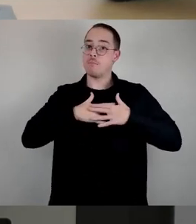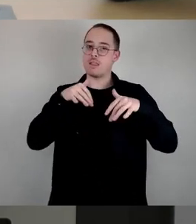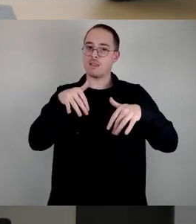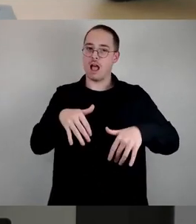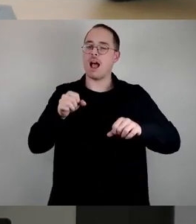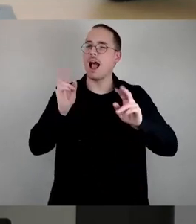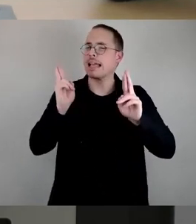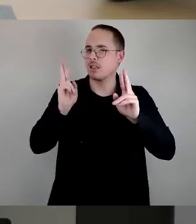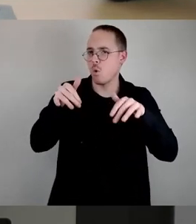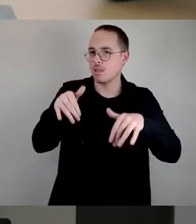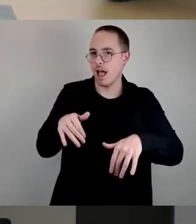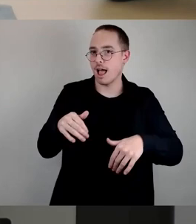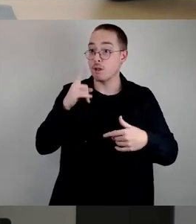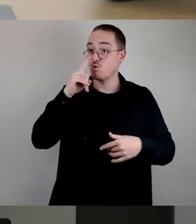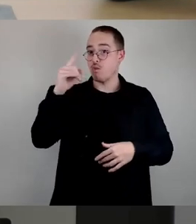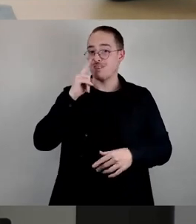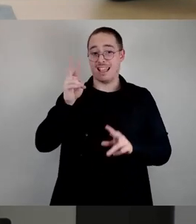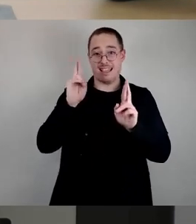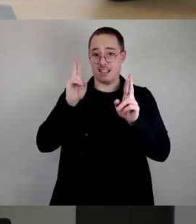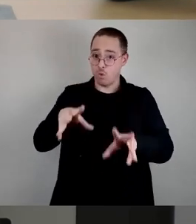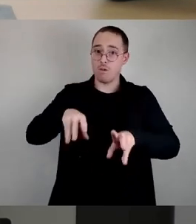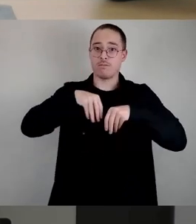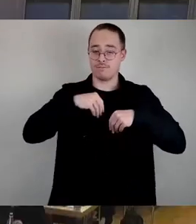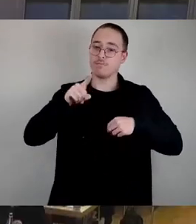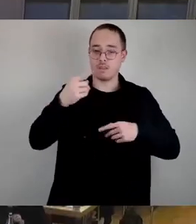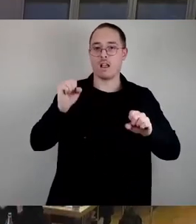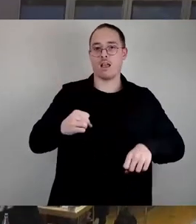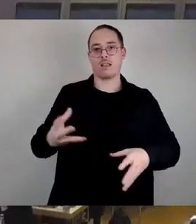gewonnen. Theodor Heuss. Vielen Dank für Ihre Aufmerksamkeit.